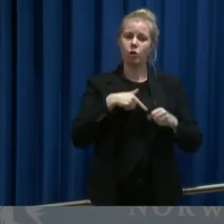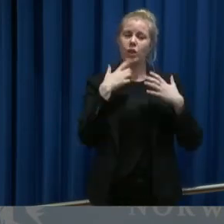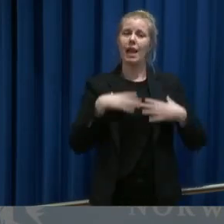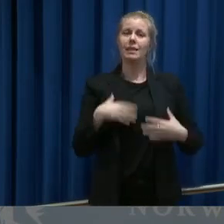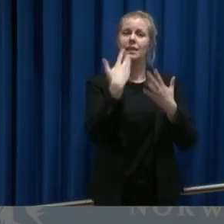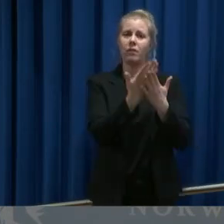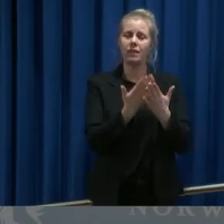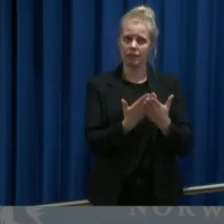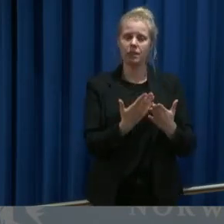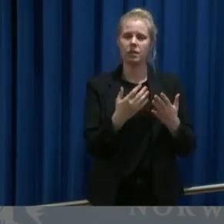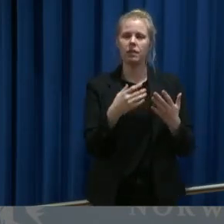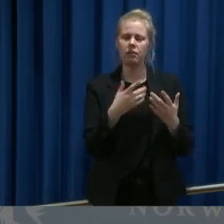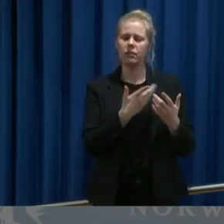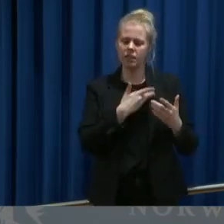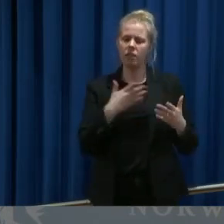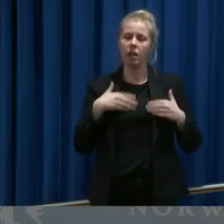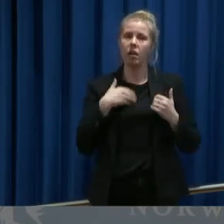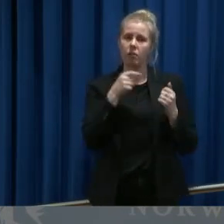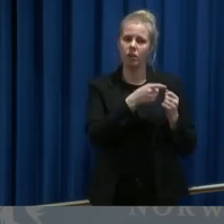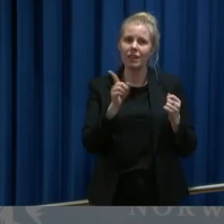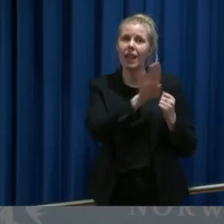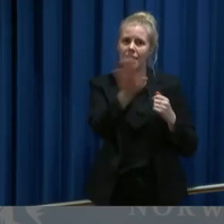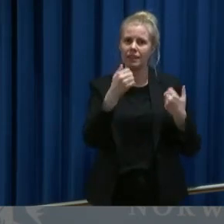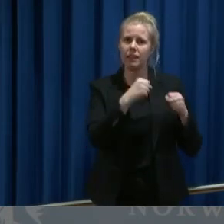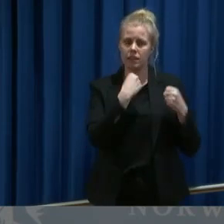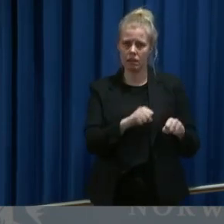veldig glad for. Da setter jeg over til Bent.